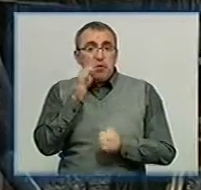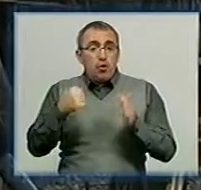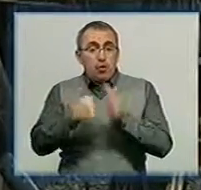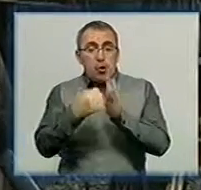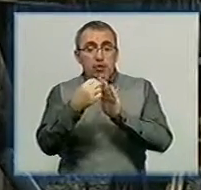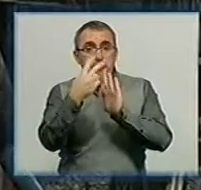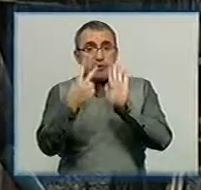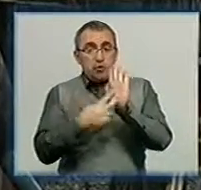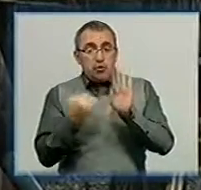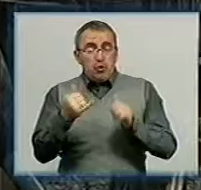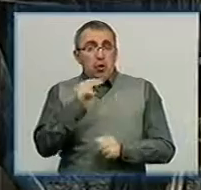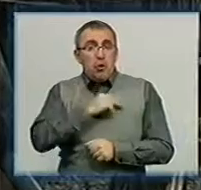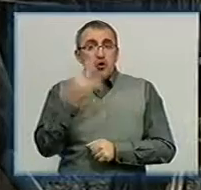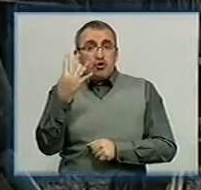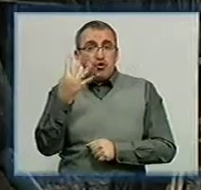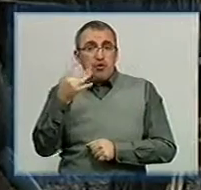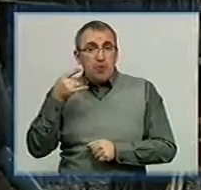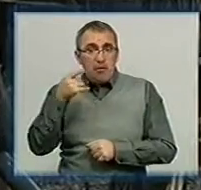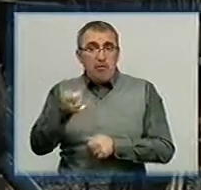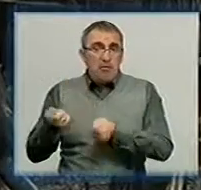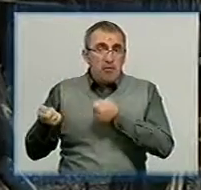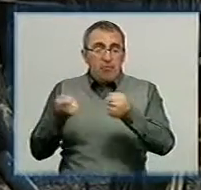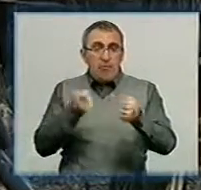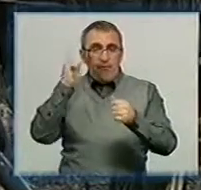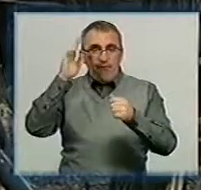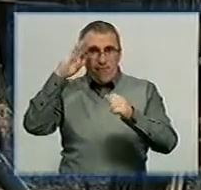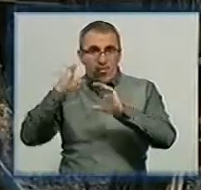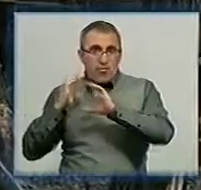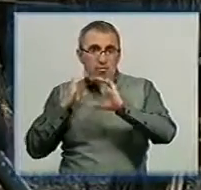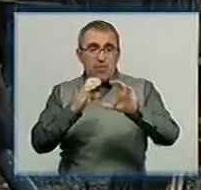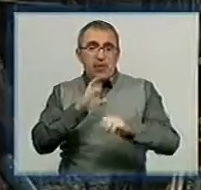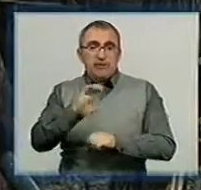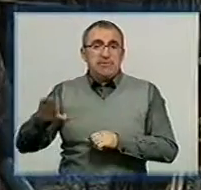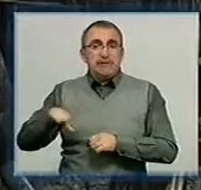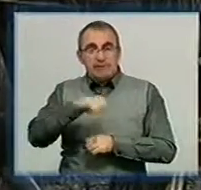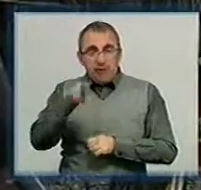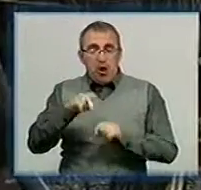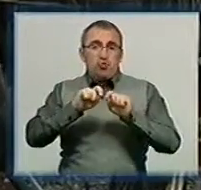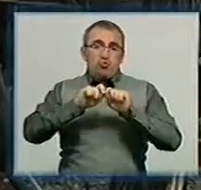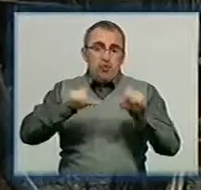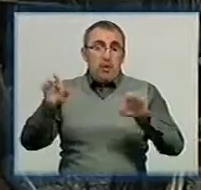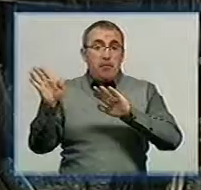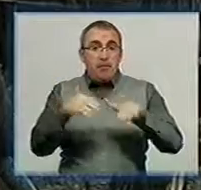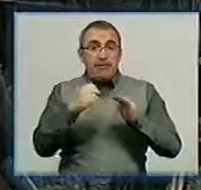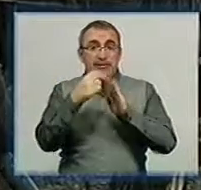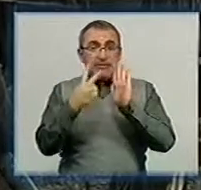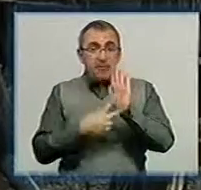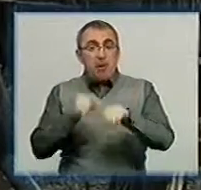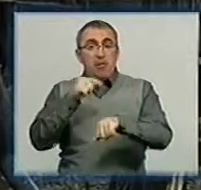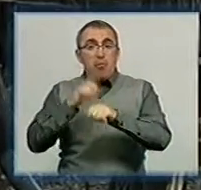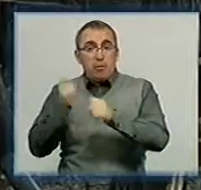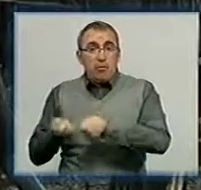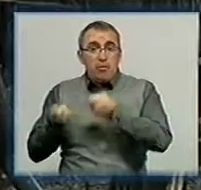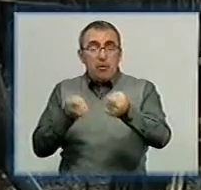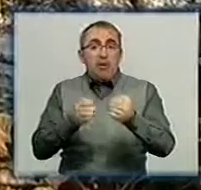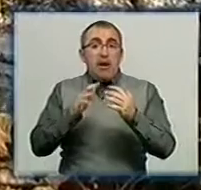години зараз в нас працює 4 машини, підвозить воду автоцистернами дитячі садочки школи, і після 17-ї години будемо підвозити